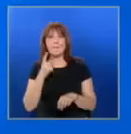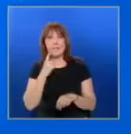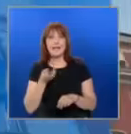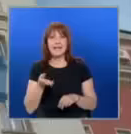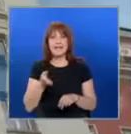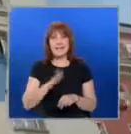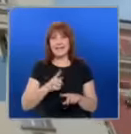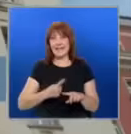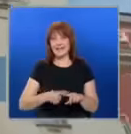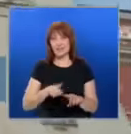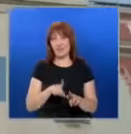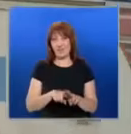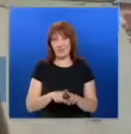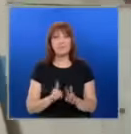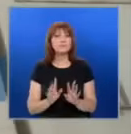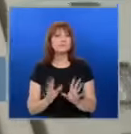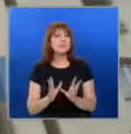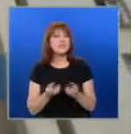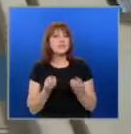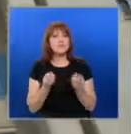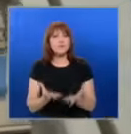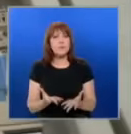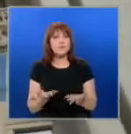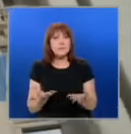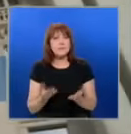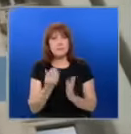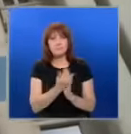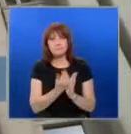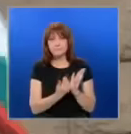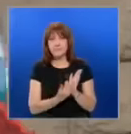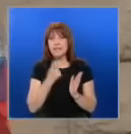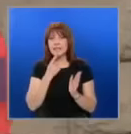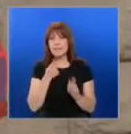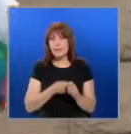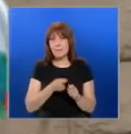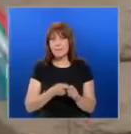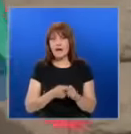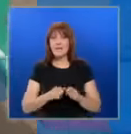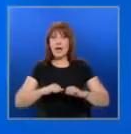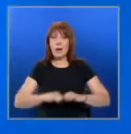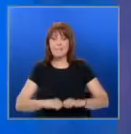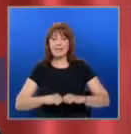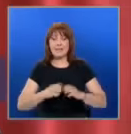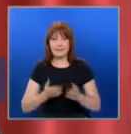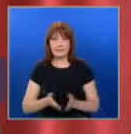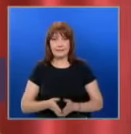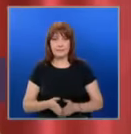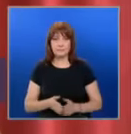Христо Иванов? Какви са възможните сценарии за съставяне на кабинет? Анализ по света и у нас.